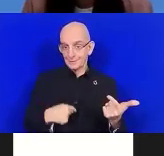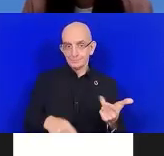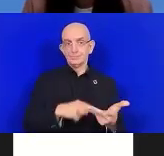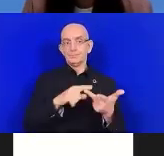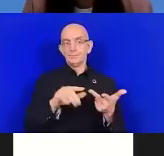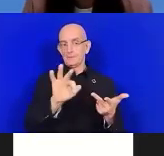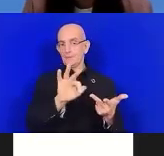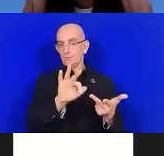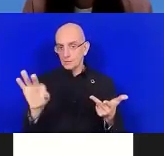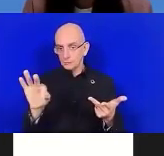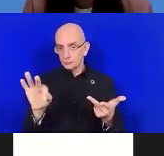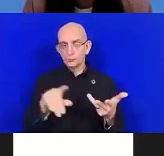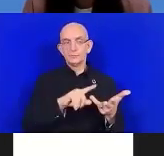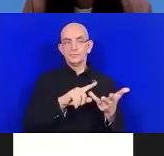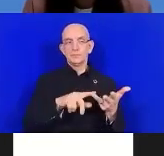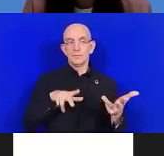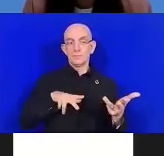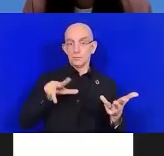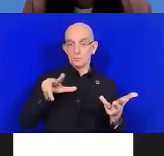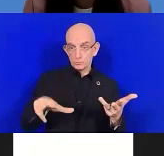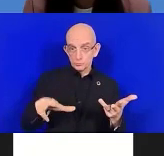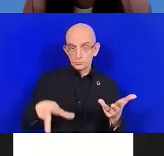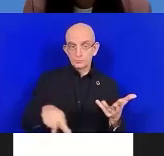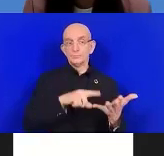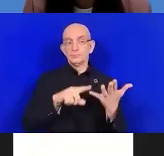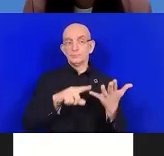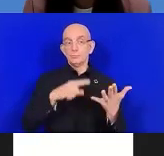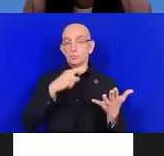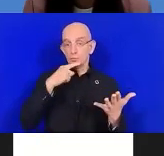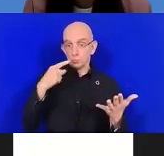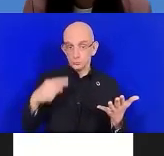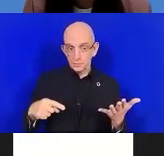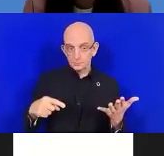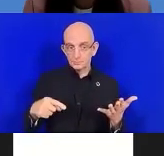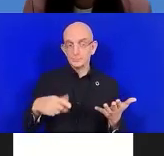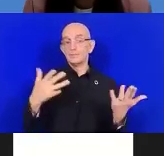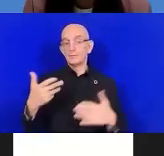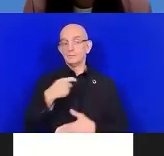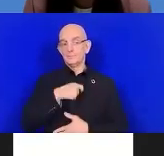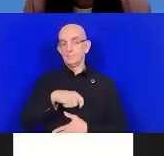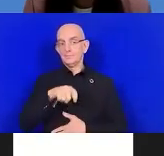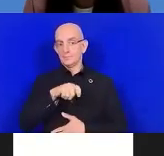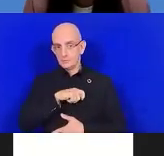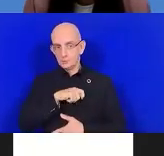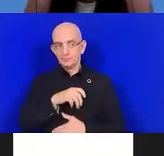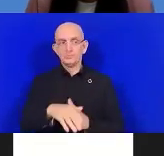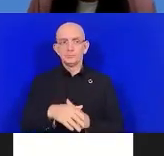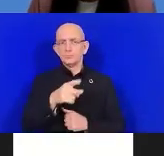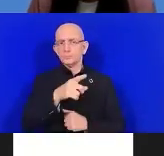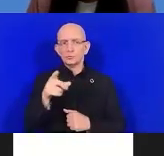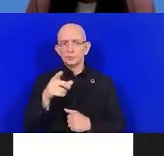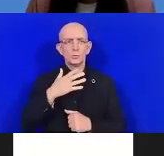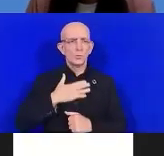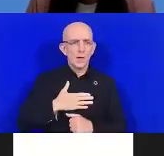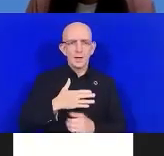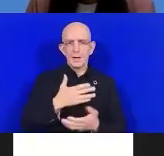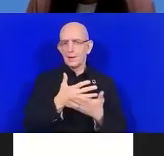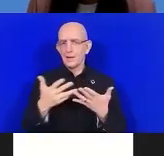des services en anglais et l'interprétation en langue des signes.